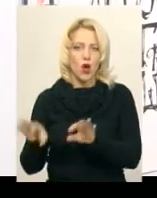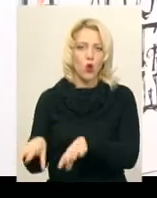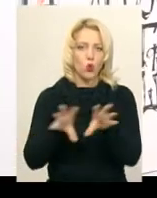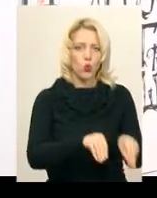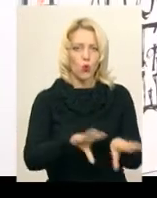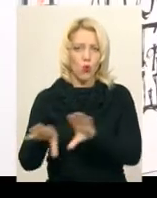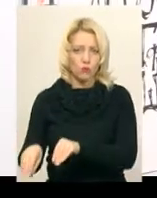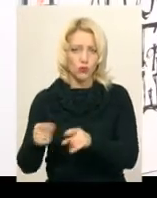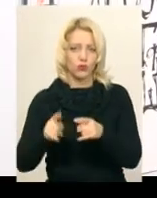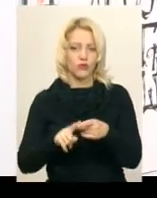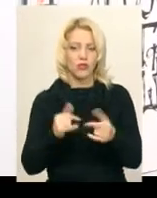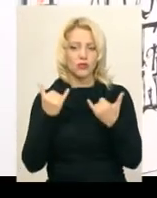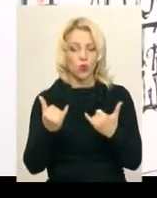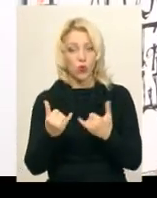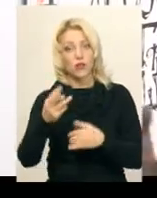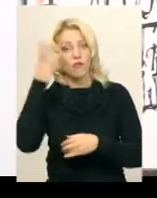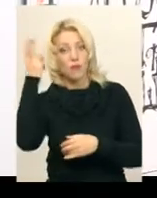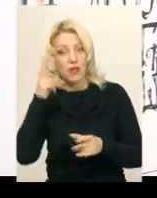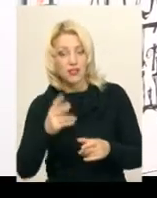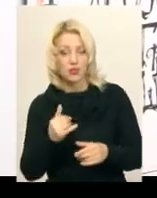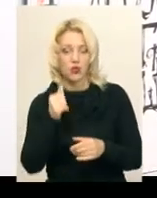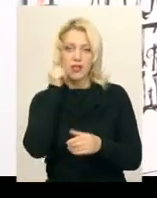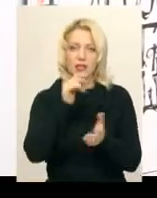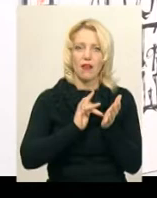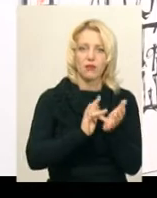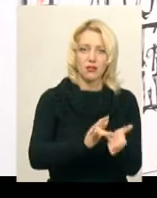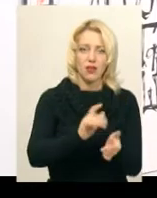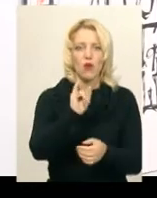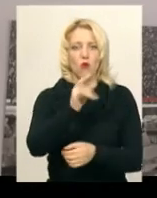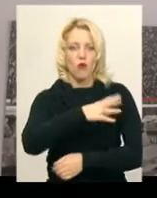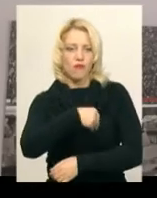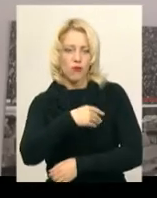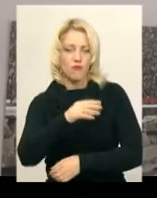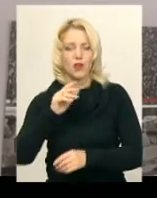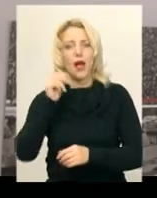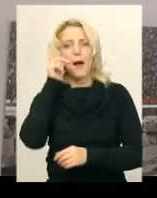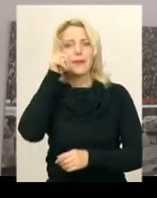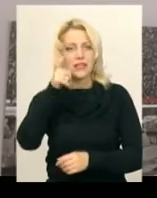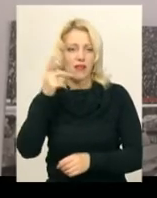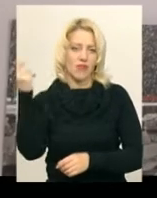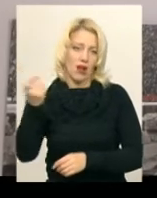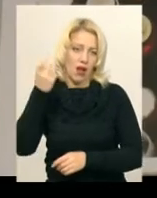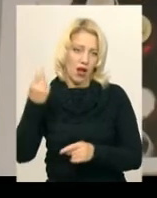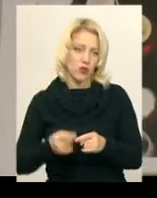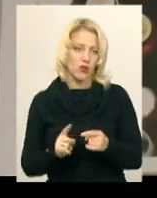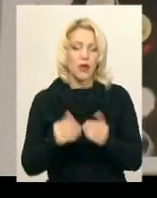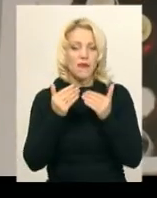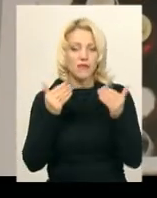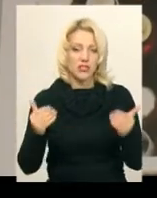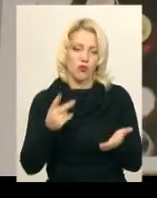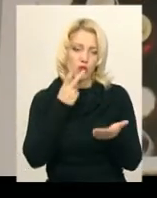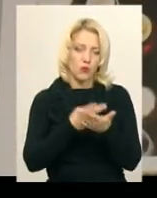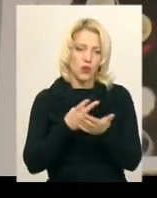що вона сьогодні в Хмельницькому, завтра в Львові, післязавтра в Харкові. Мандрівну виставку експонували у Києві, Одесі та